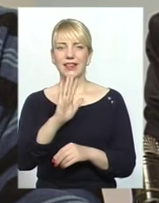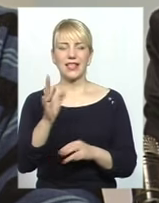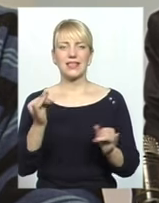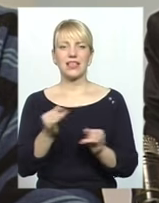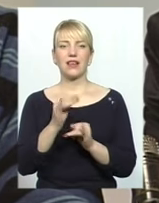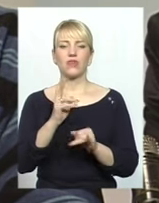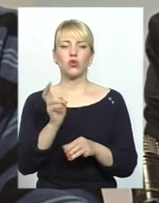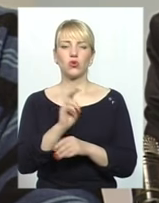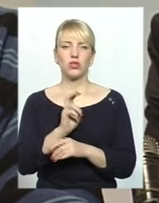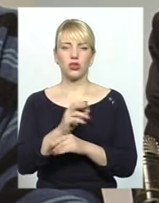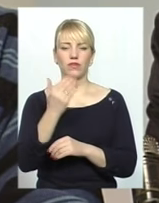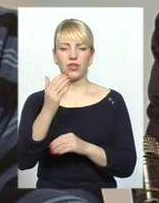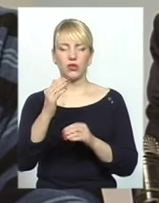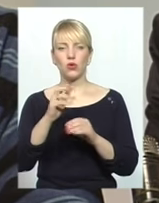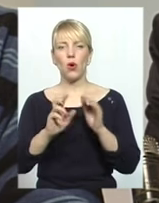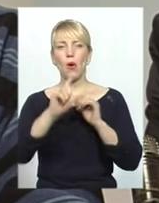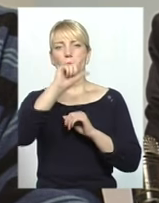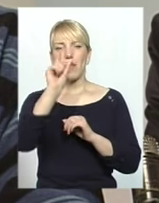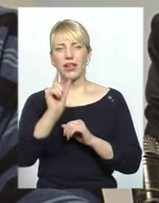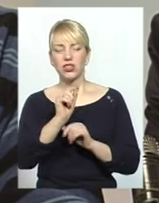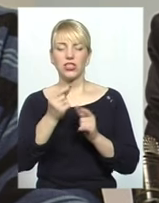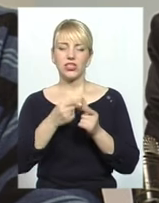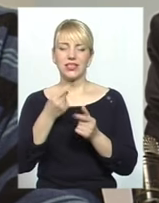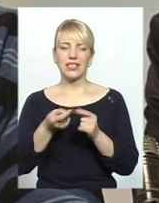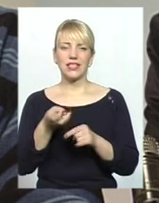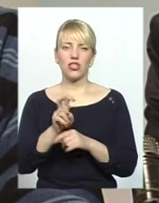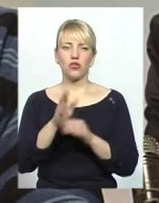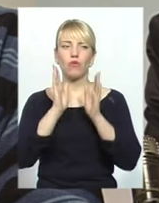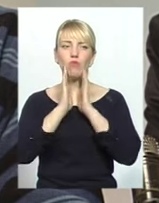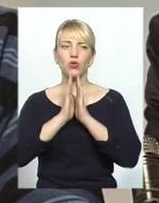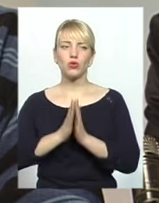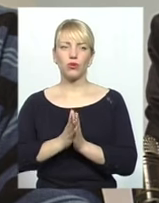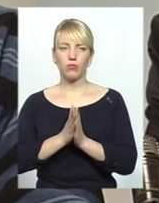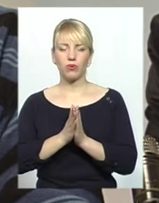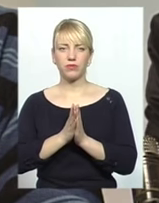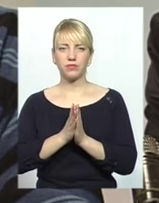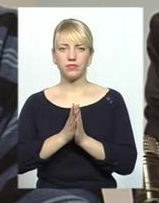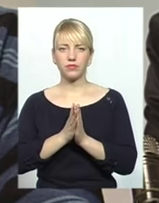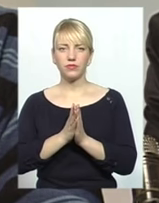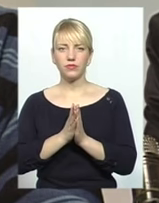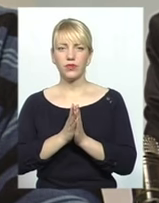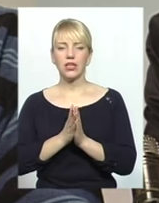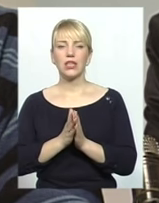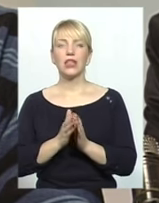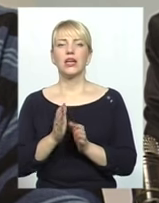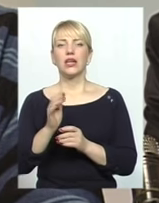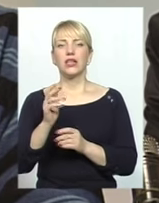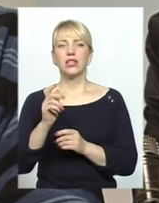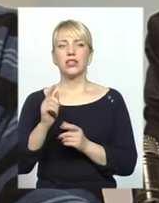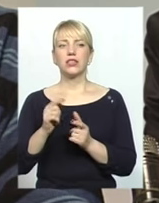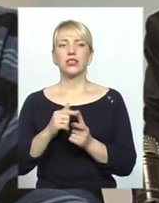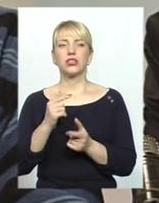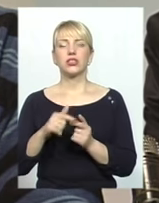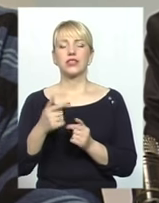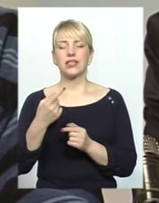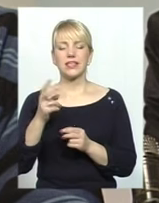Чи це зайшов мусульманин, який не притримується їхніх ситтанських віросповідань, або це